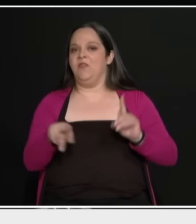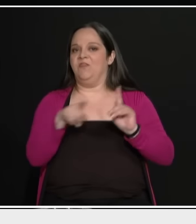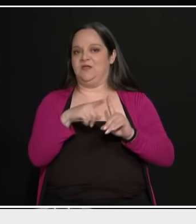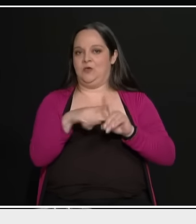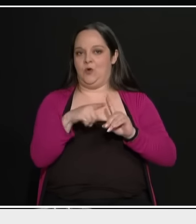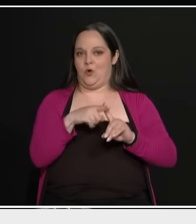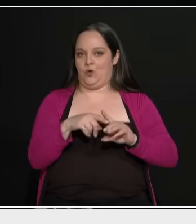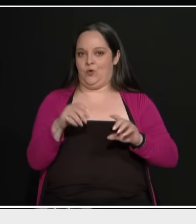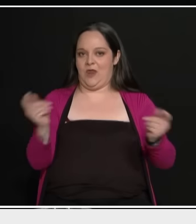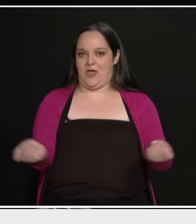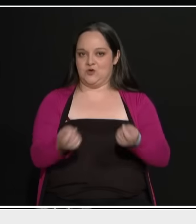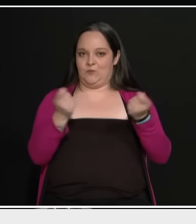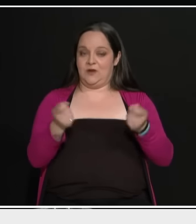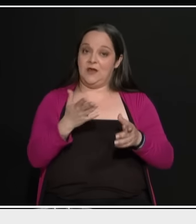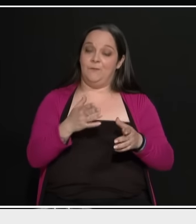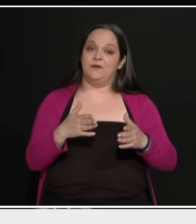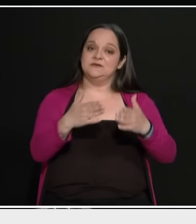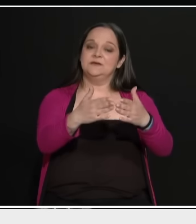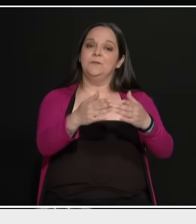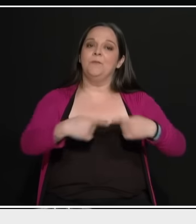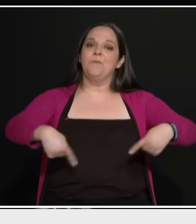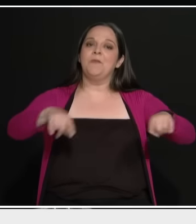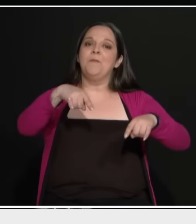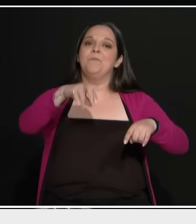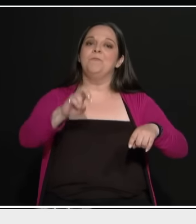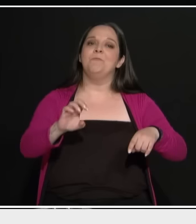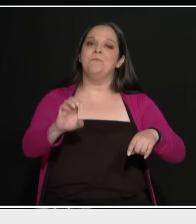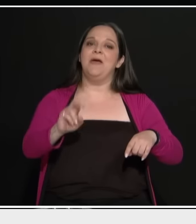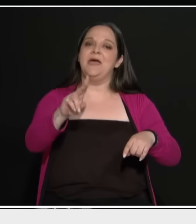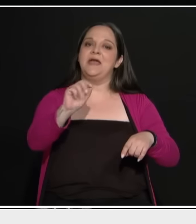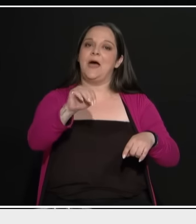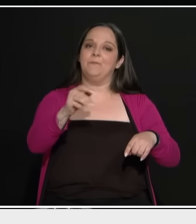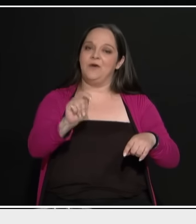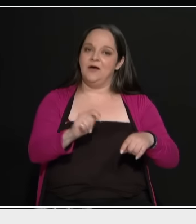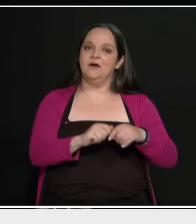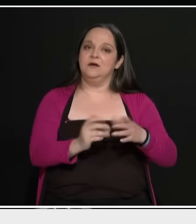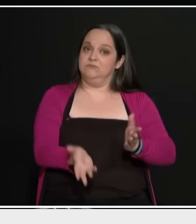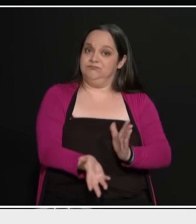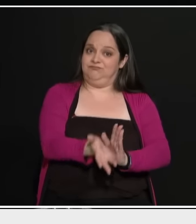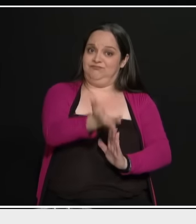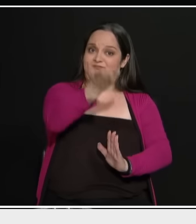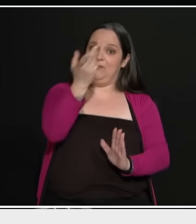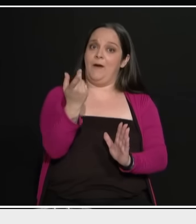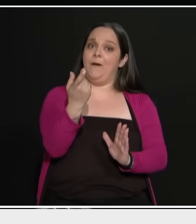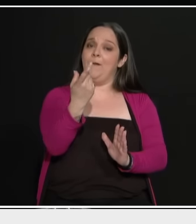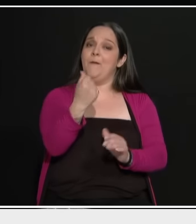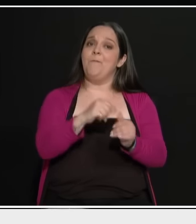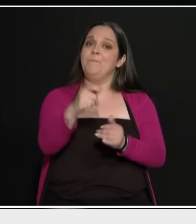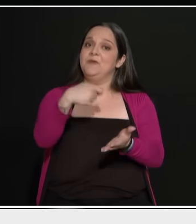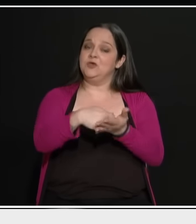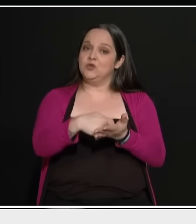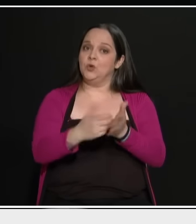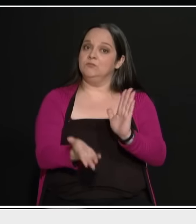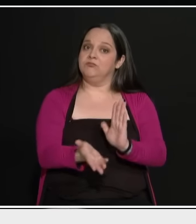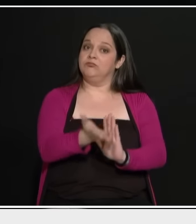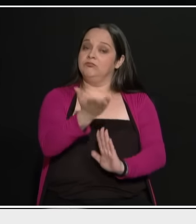έχει ανέβει ο μισθός των εργαζομένων πολύ υψηλά, έχει ανέβει, αλλά η ανεργία είναι 95%.